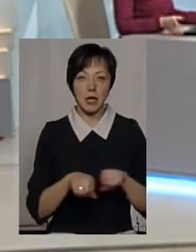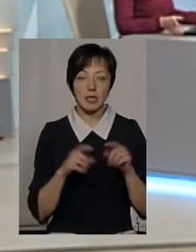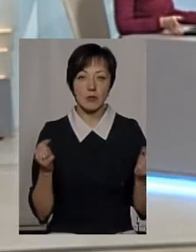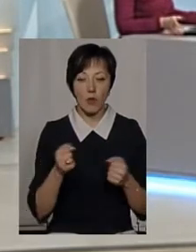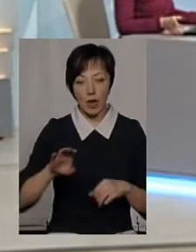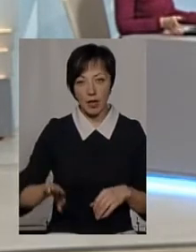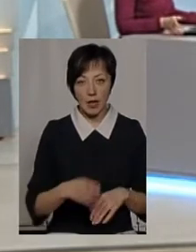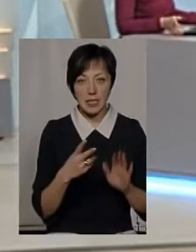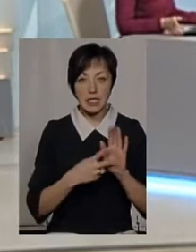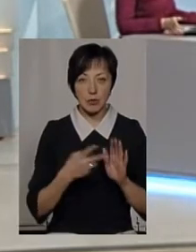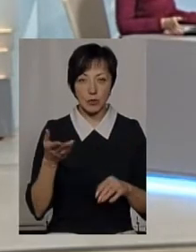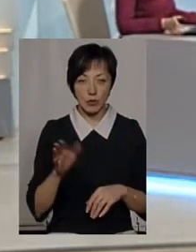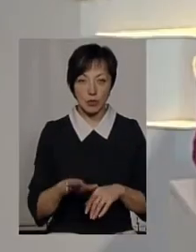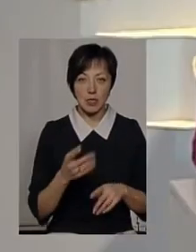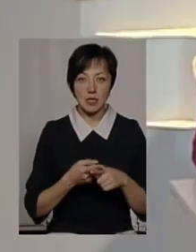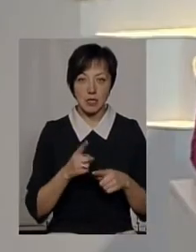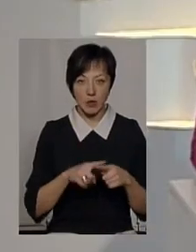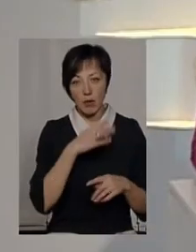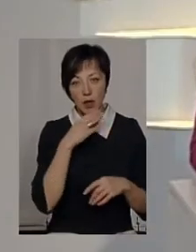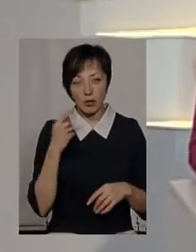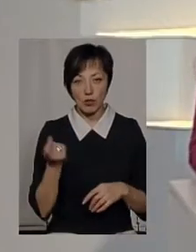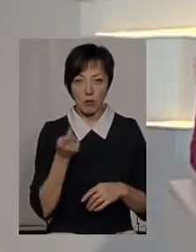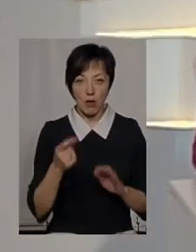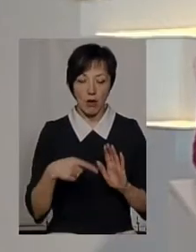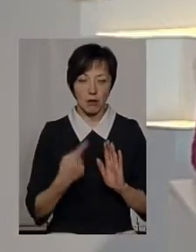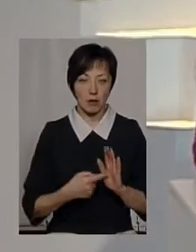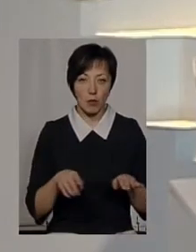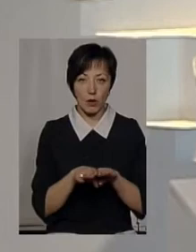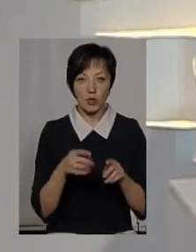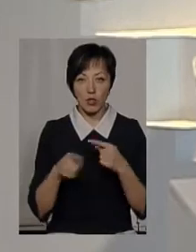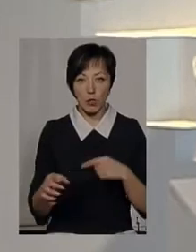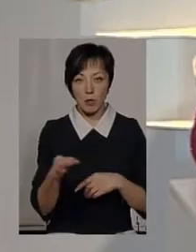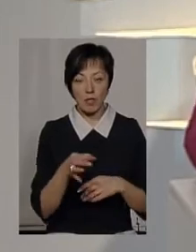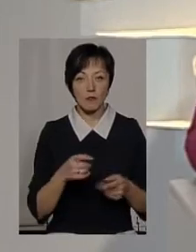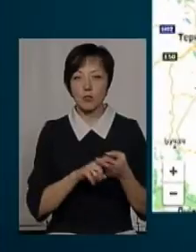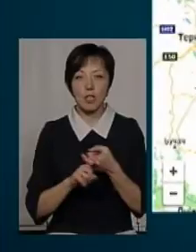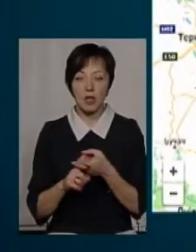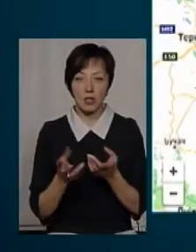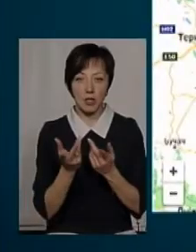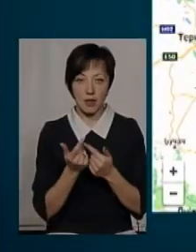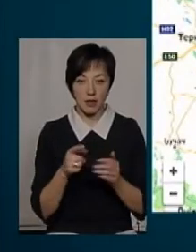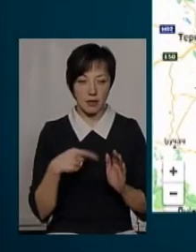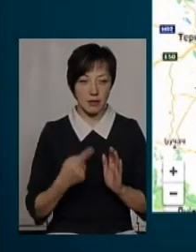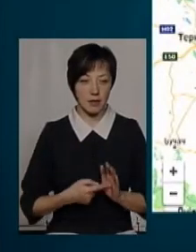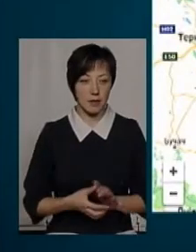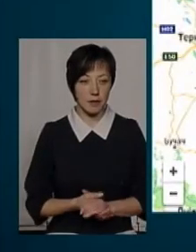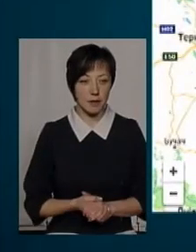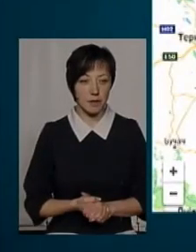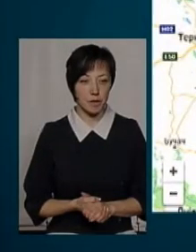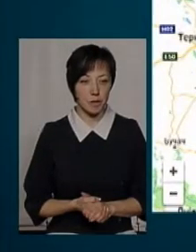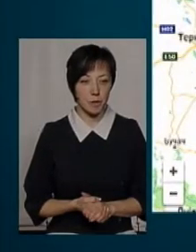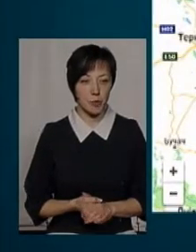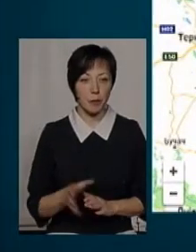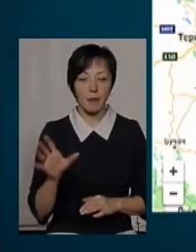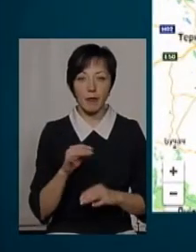зимувальних ям 7. От це багато чи мало в порівні з іншими областями? І від чого залежить кількість цих ям? Взагалі,